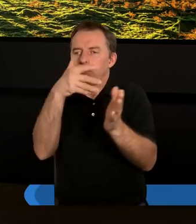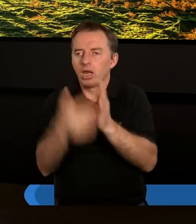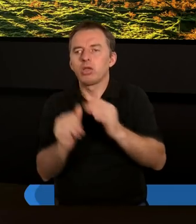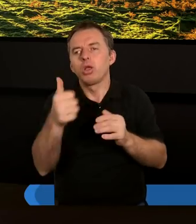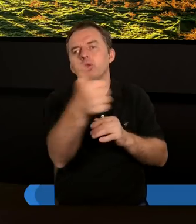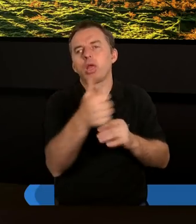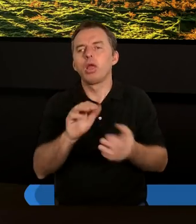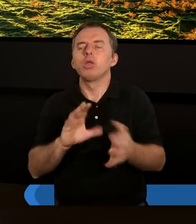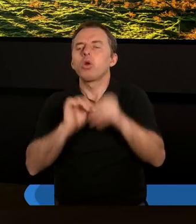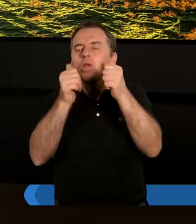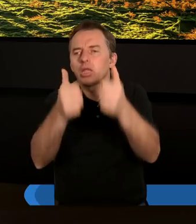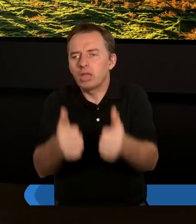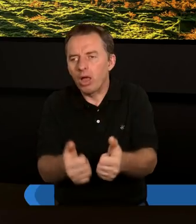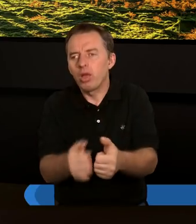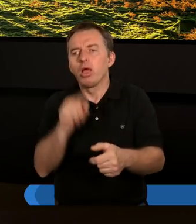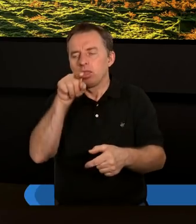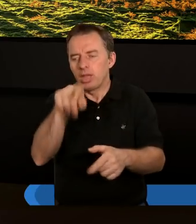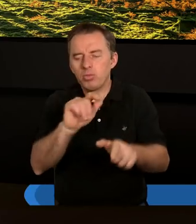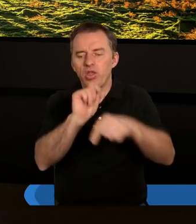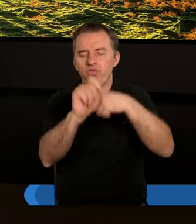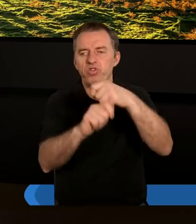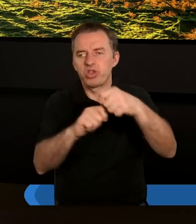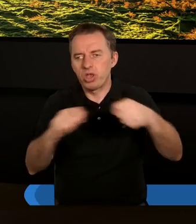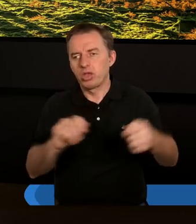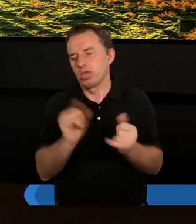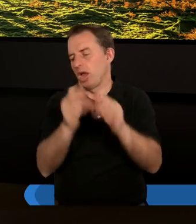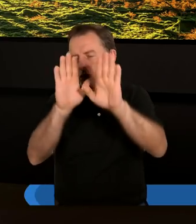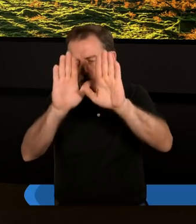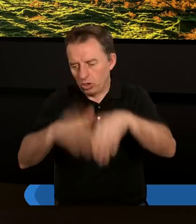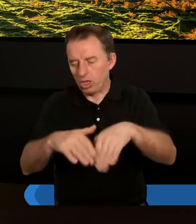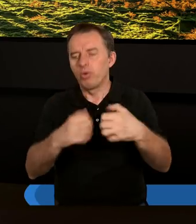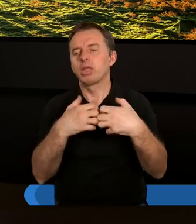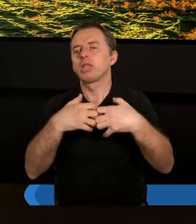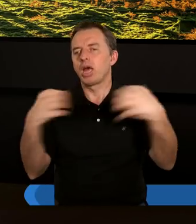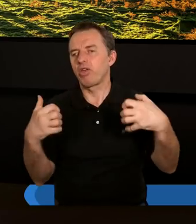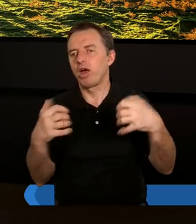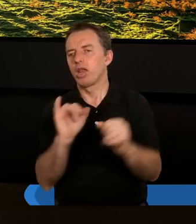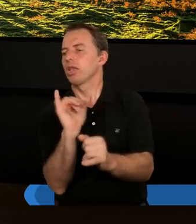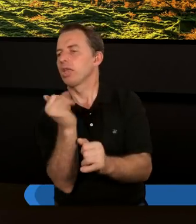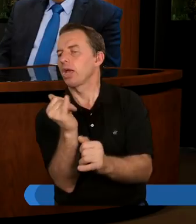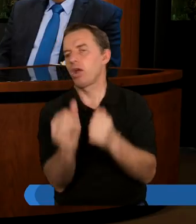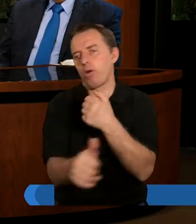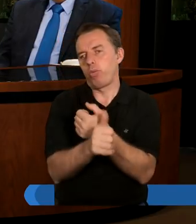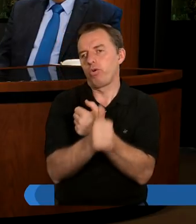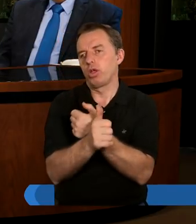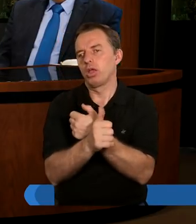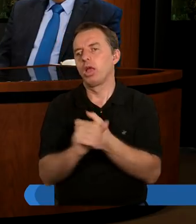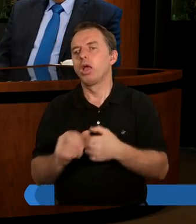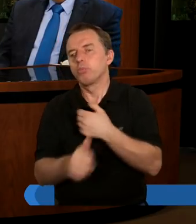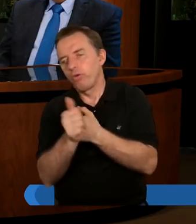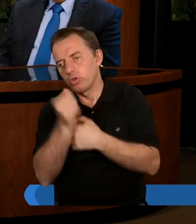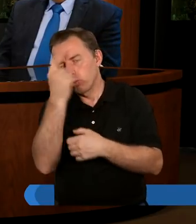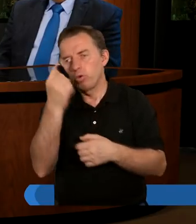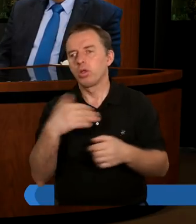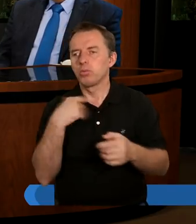jedność? Co się stało z tymi więziami? Jak one zostały zerwane? I z jakiego powodu? Powodów było